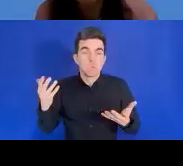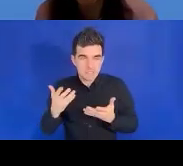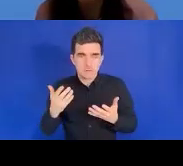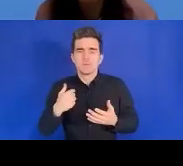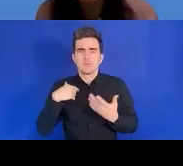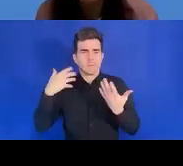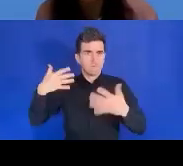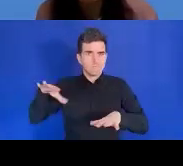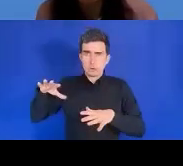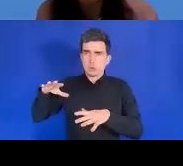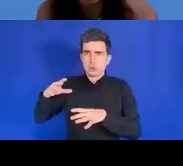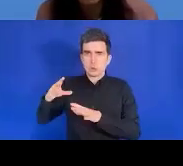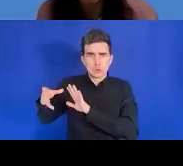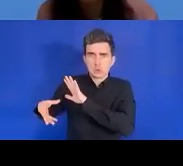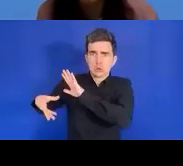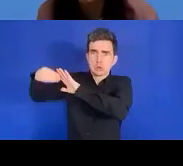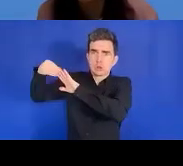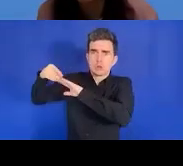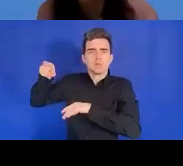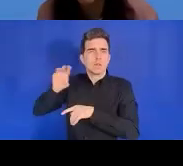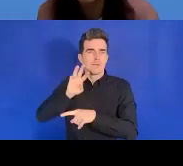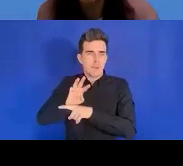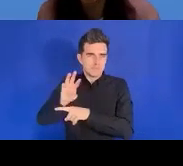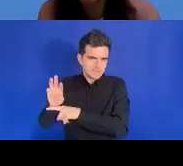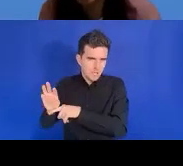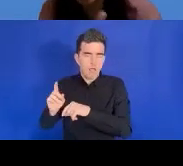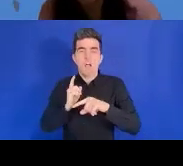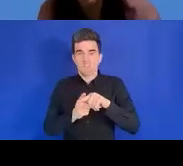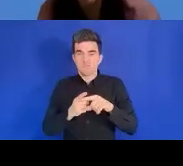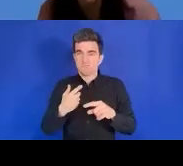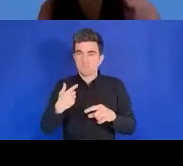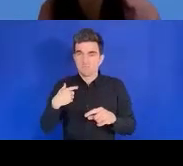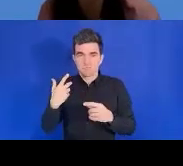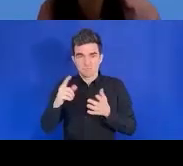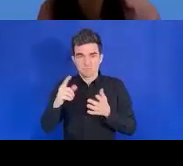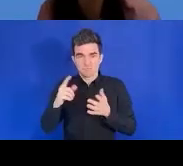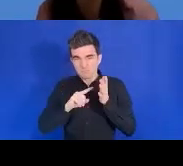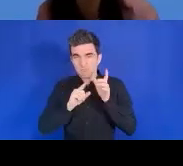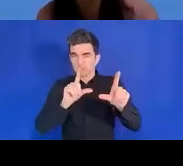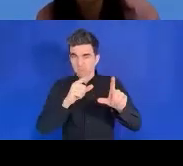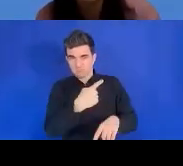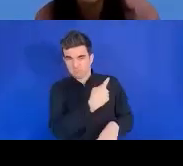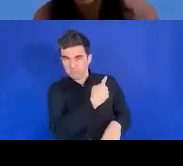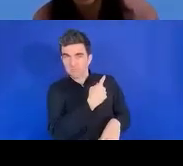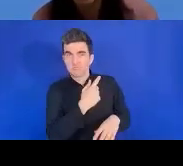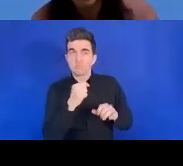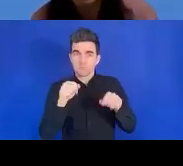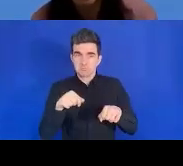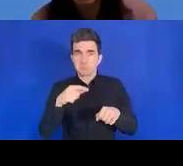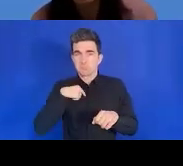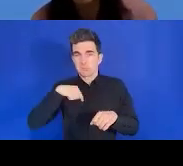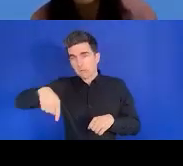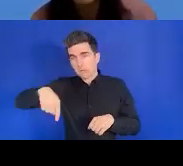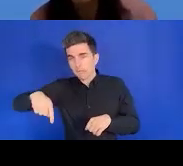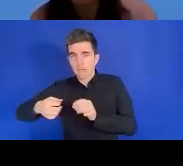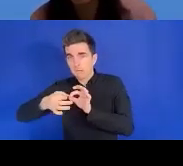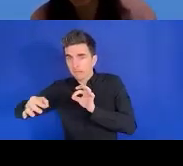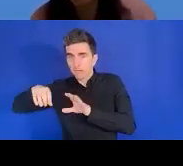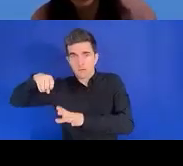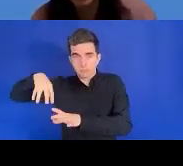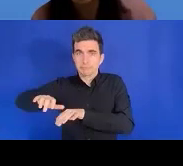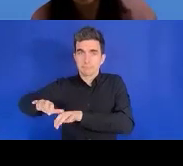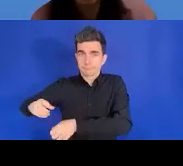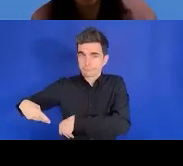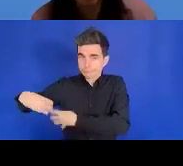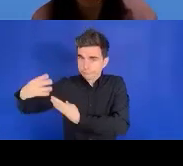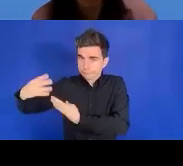web. Nous avons également pu partager le lien au niveau de la boîte de discussion. Si vous allez juste au bout, à l